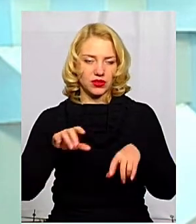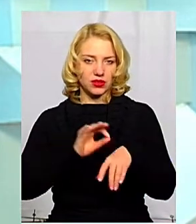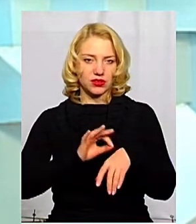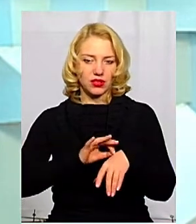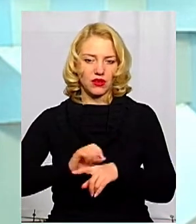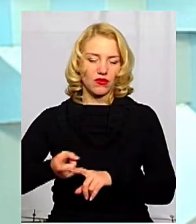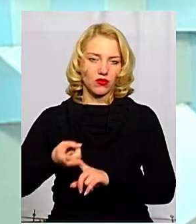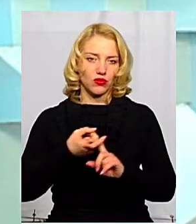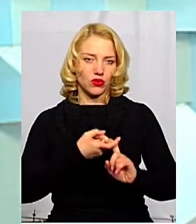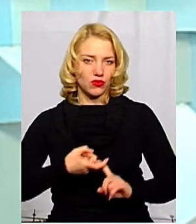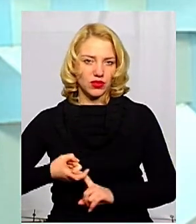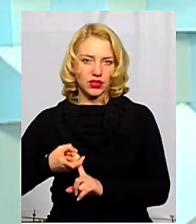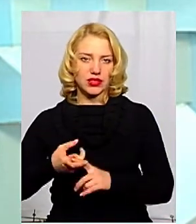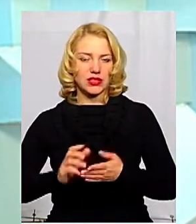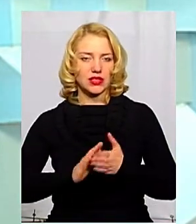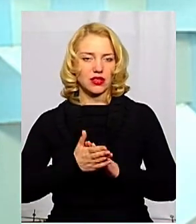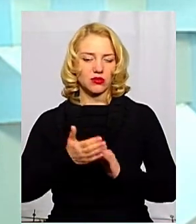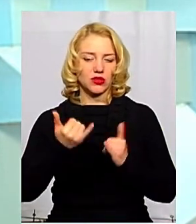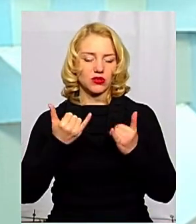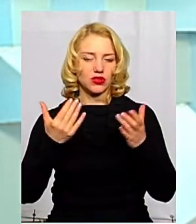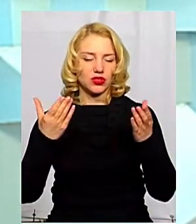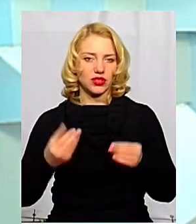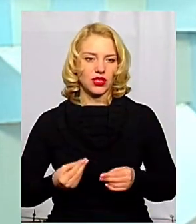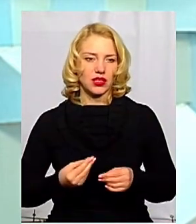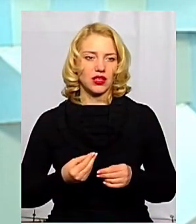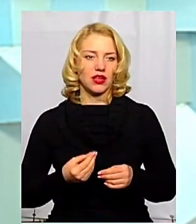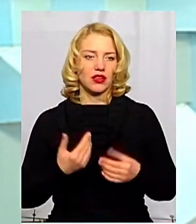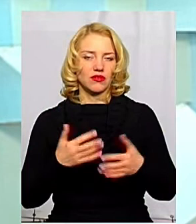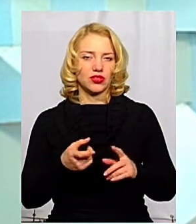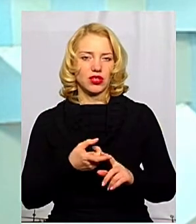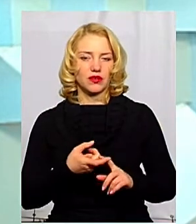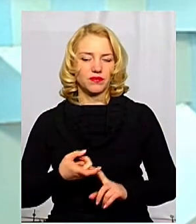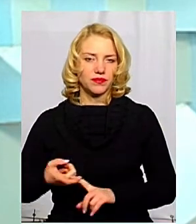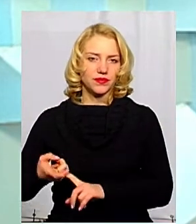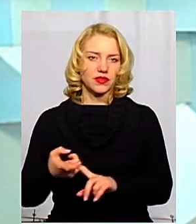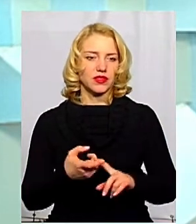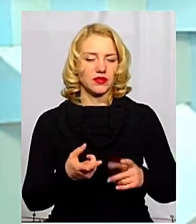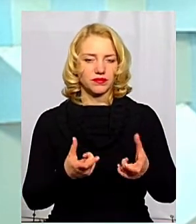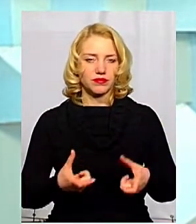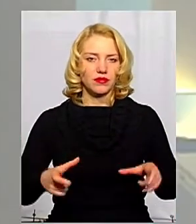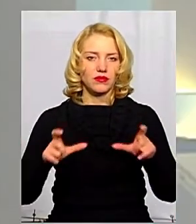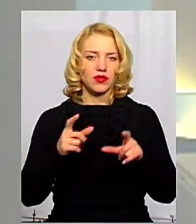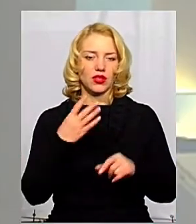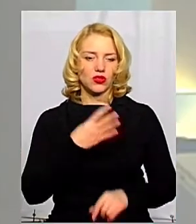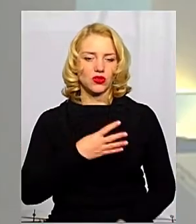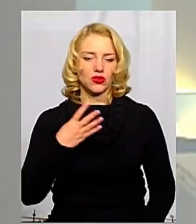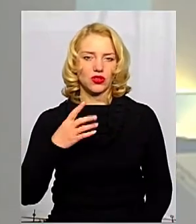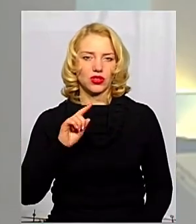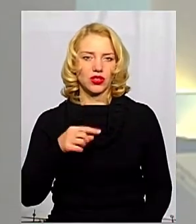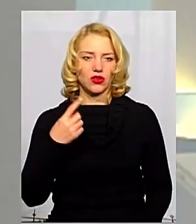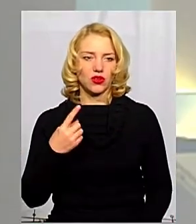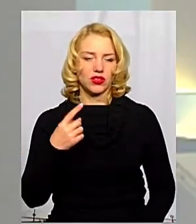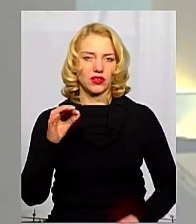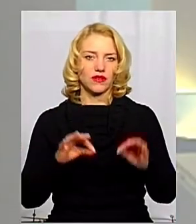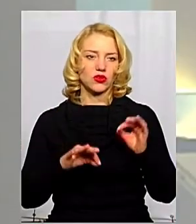станом на сьогоднішній день епідемічний поріг перевищений на 44,1%.